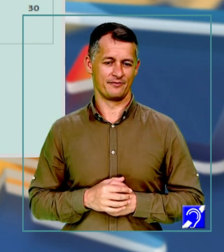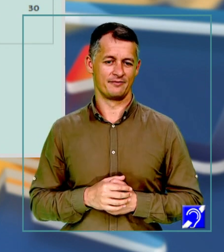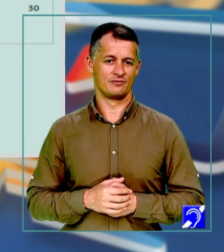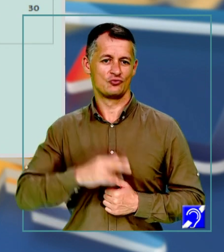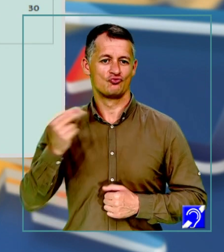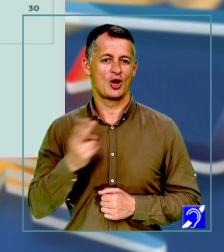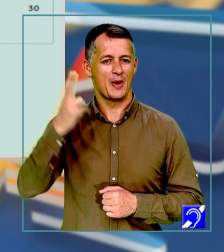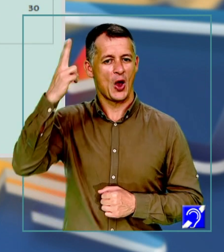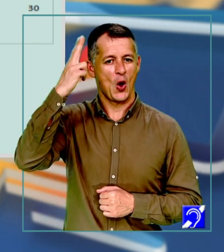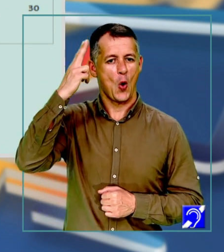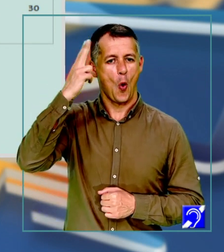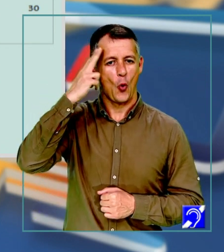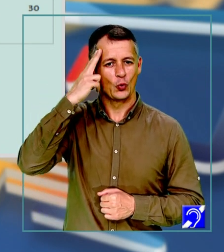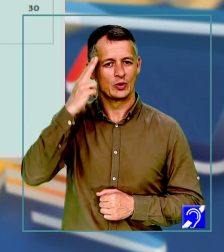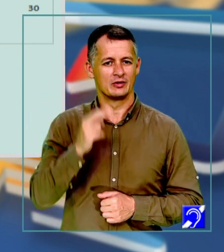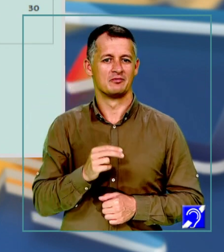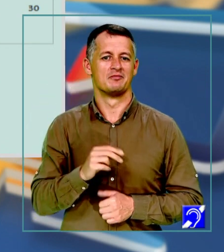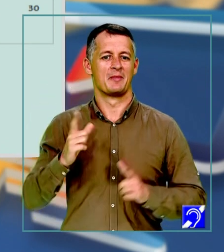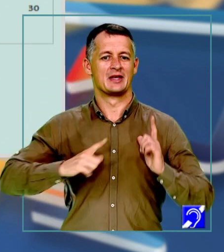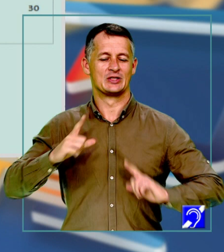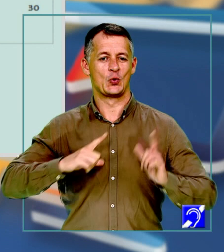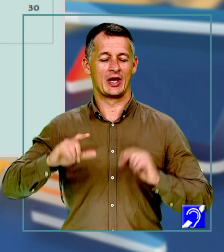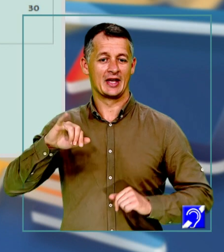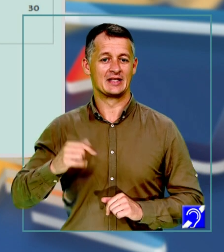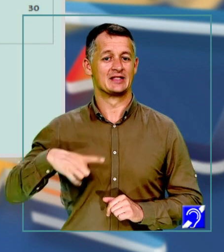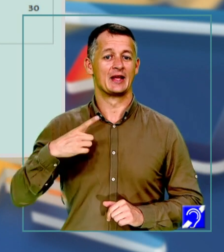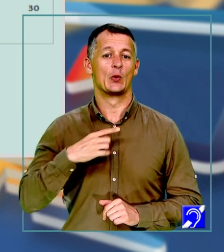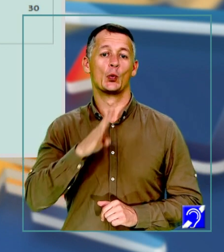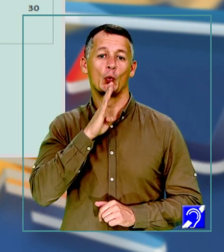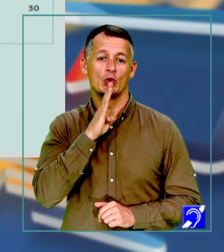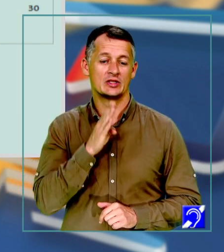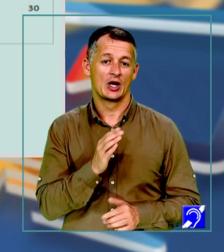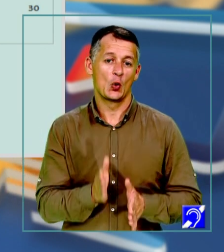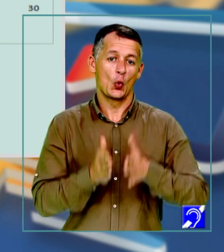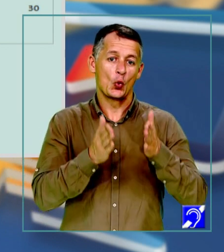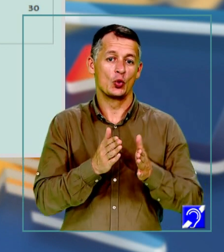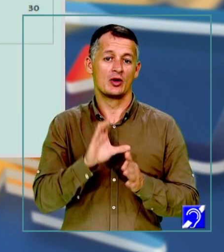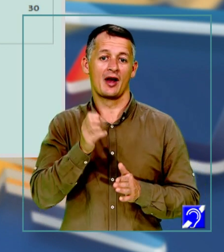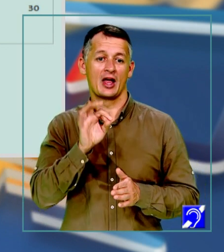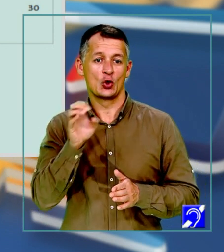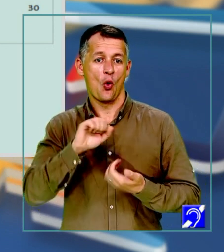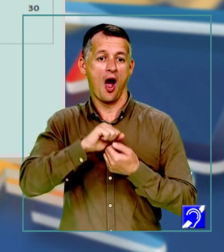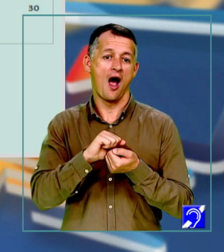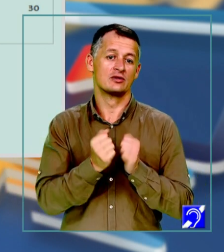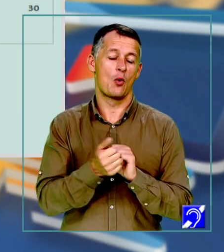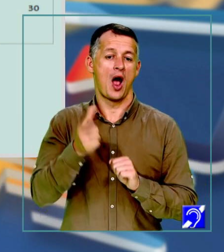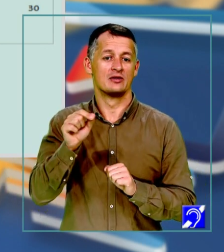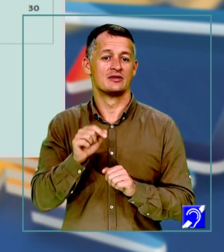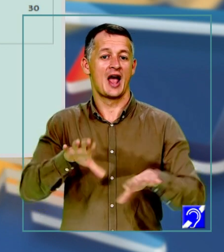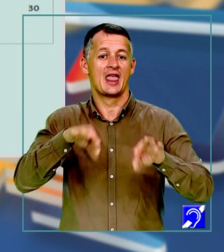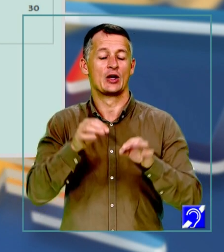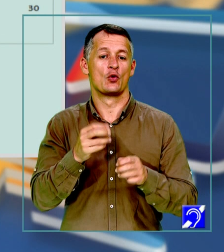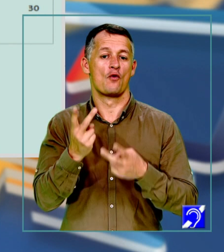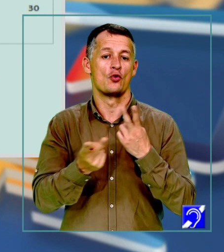populară pasiune este muzica. Unii preferă cantoul, alții, mai curajoși sau mai hotărâți, aleg să studieze un instrument,